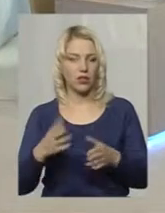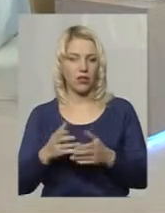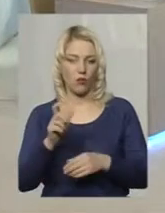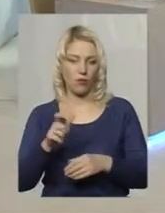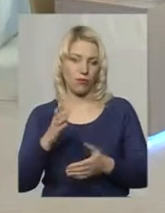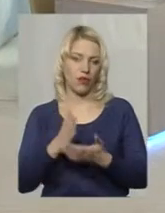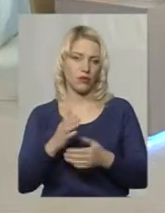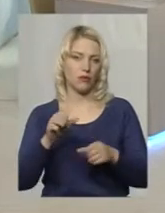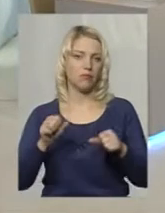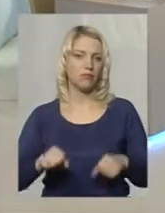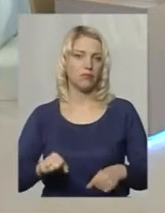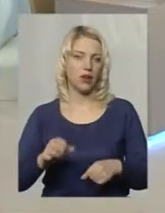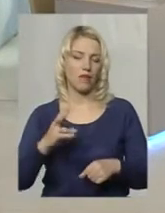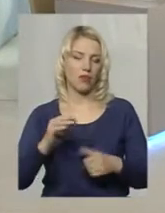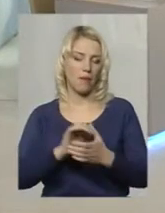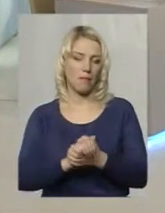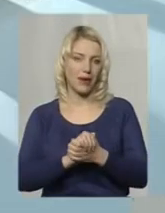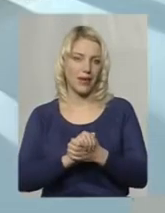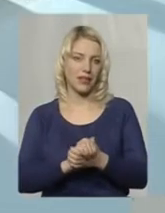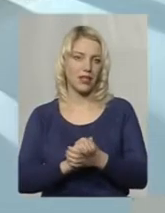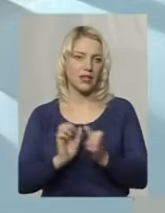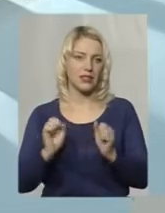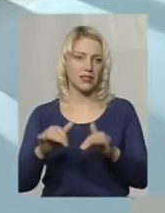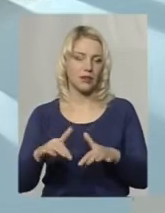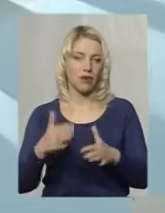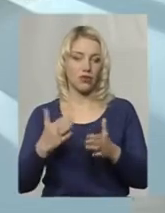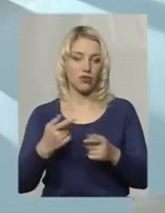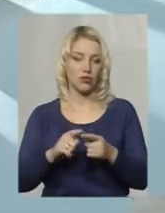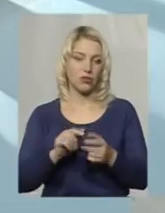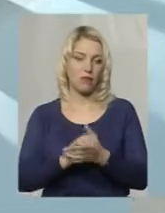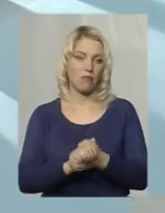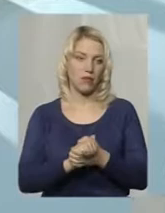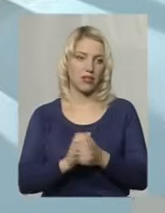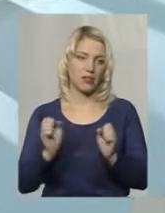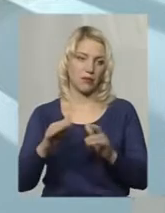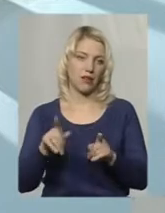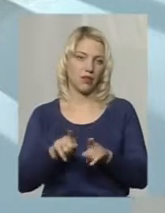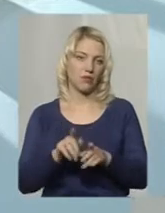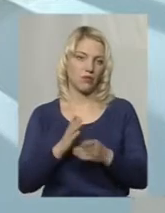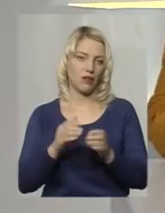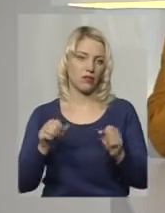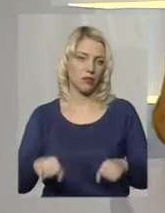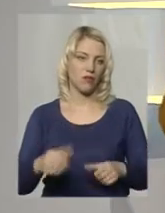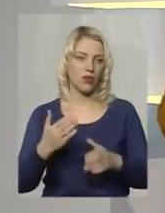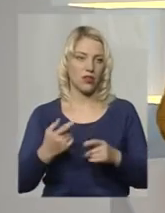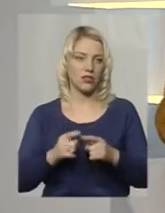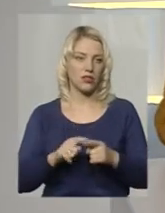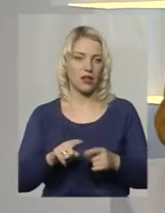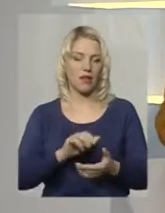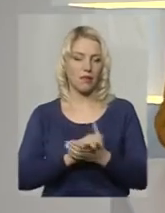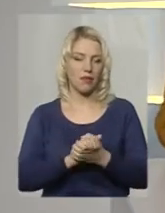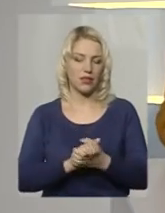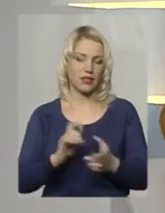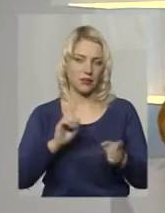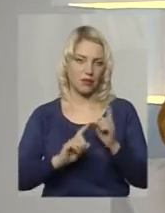мають право на мирне зібрання і тому подібне, якщо це мирне зібрання, також мають право. Якщо це мирне зібрання вирішили проводити